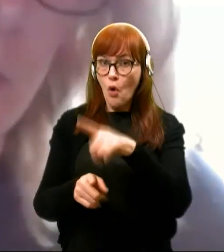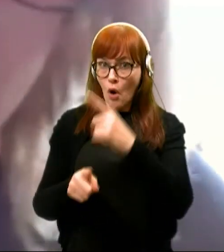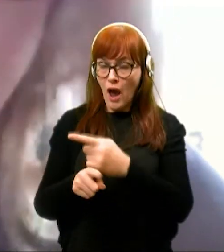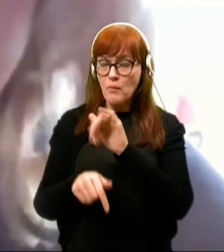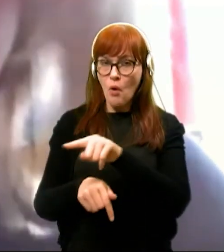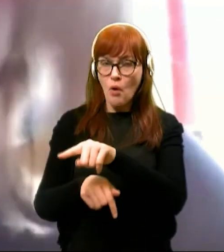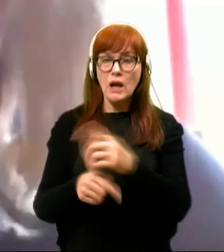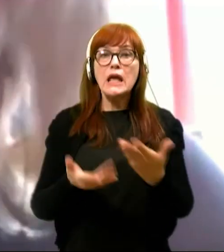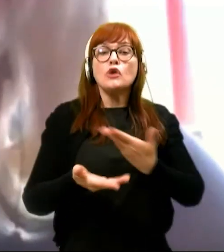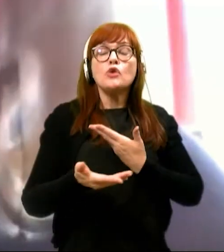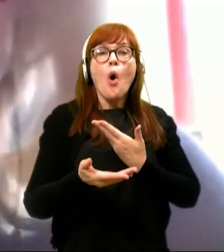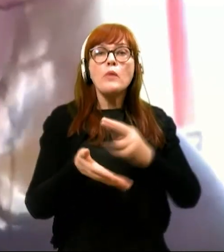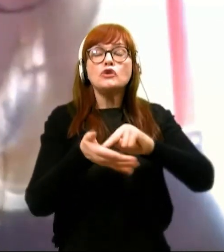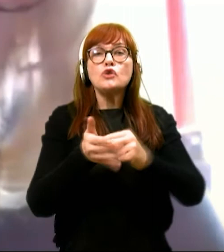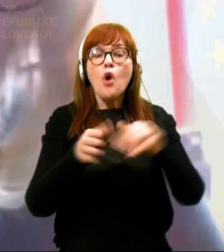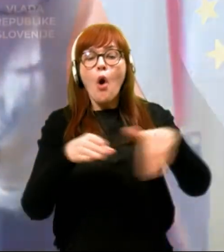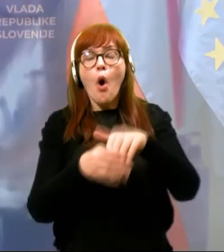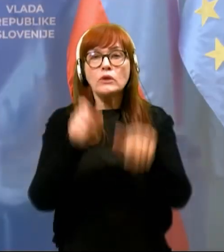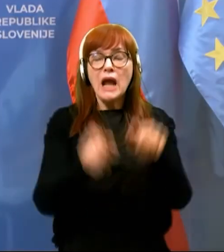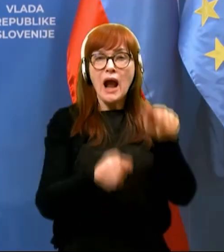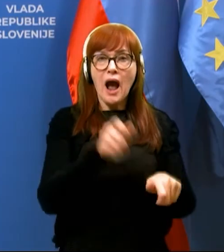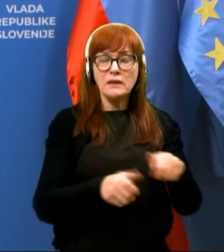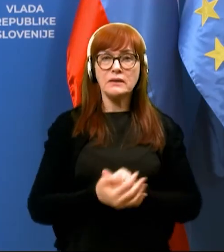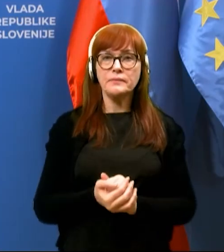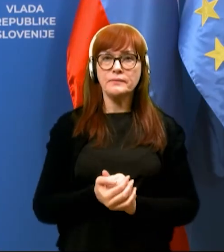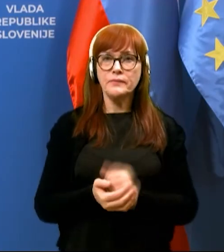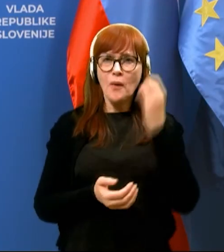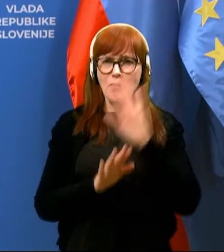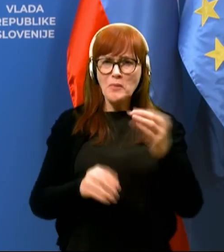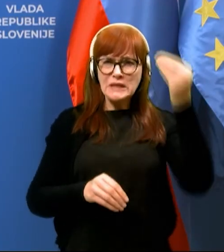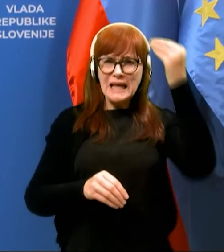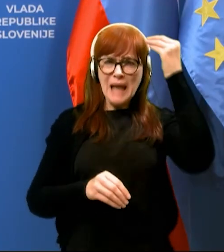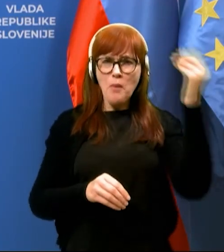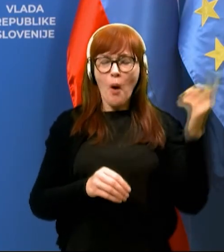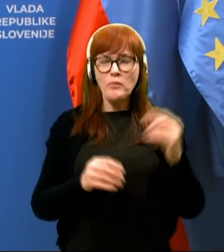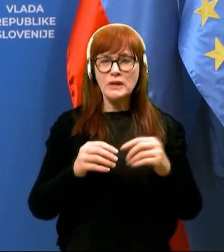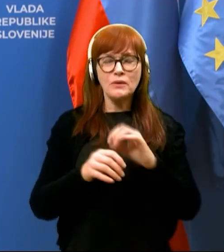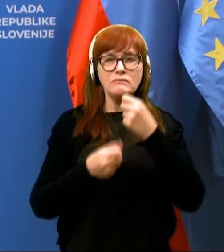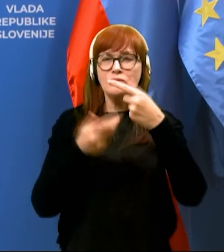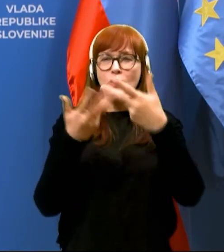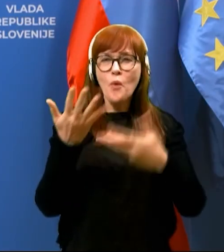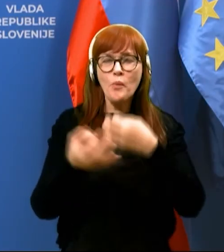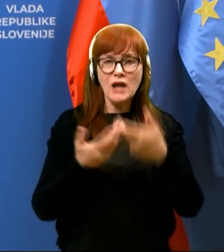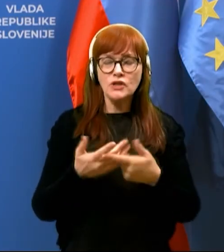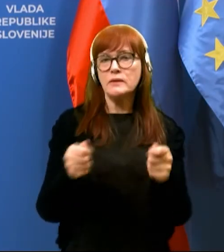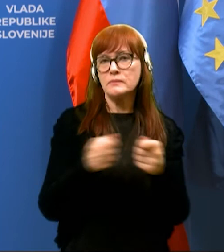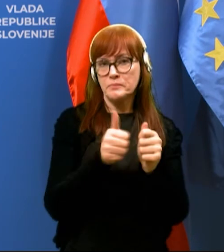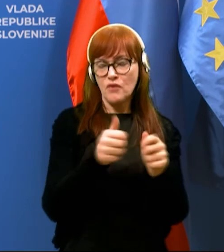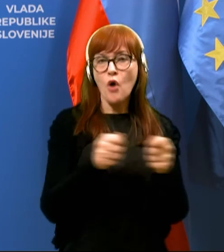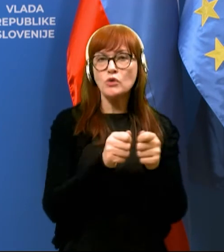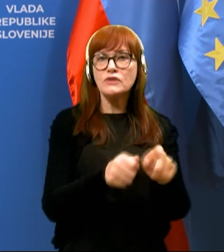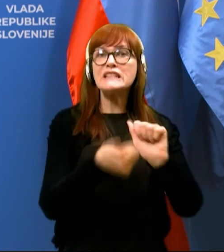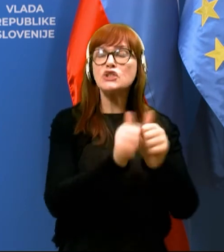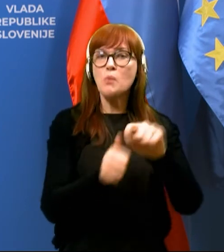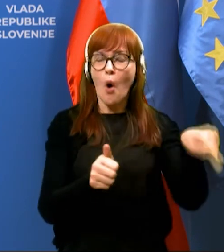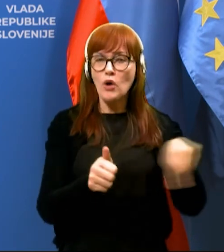strokovni kader. Hvala. Ja, ugavno, da sem si vse zapomnil. Zdaj, kar se tiče športnikov, gre za to,